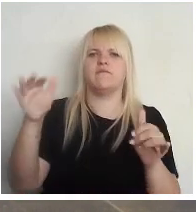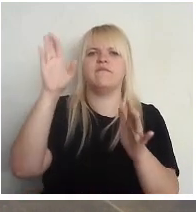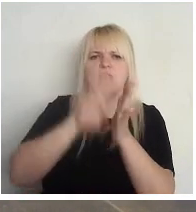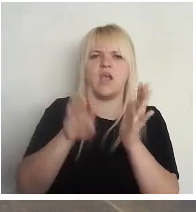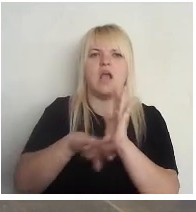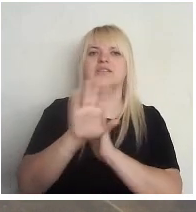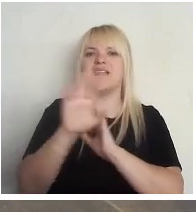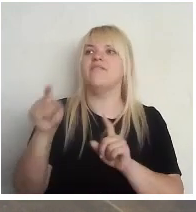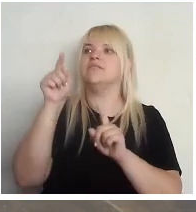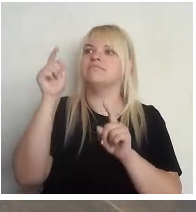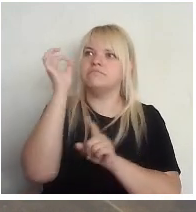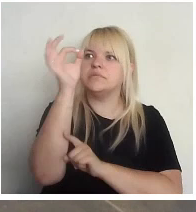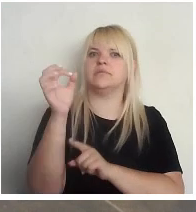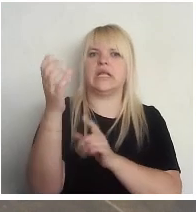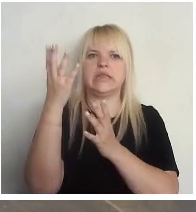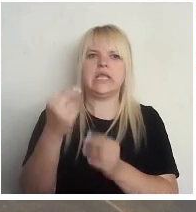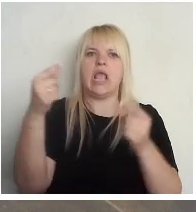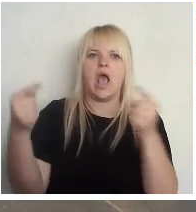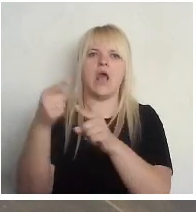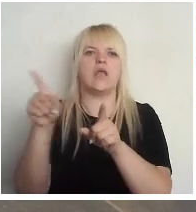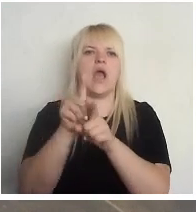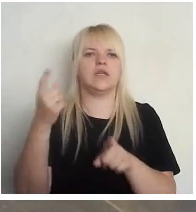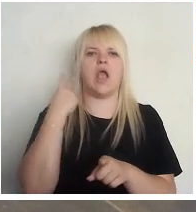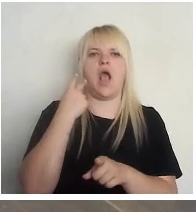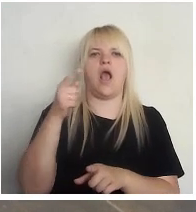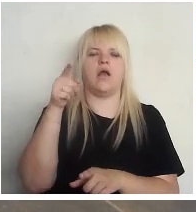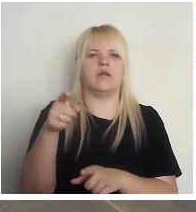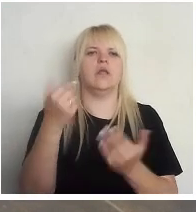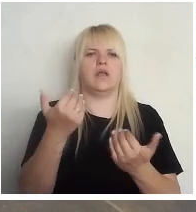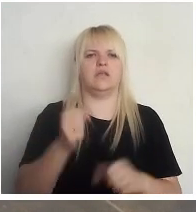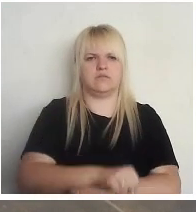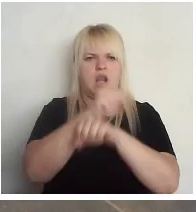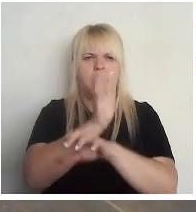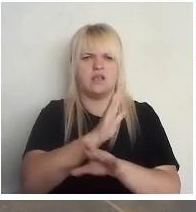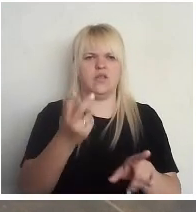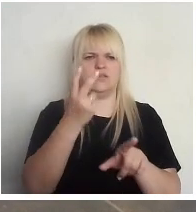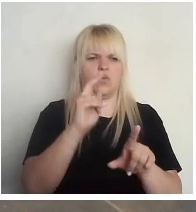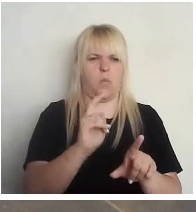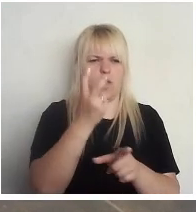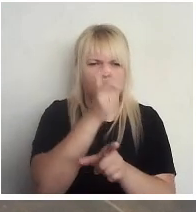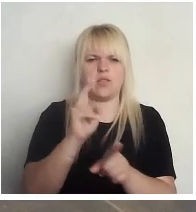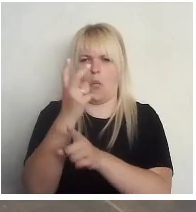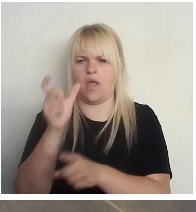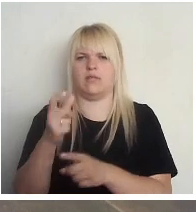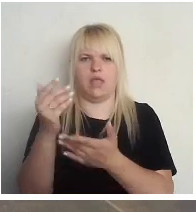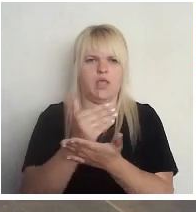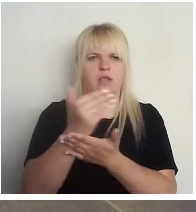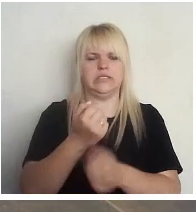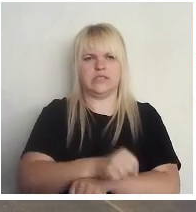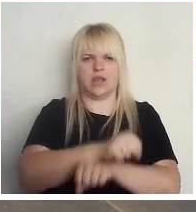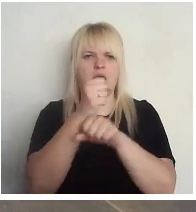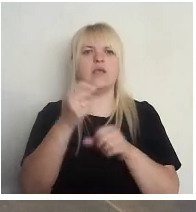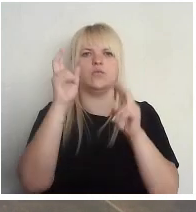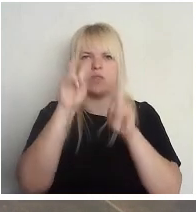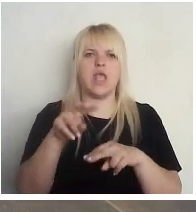tajā dienā. Es atkalnāk no Lebertāni, apvienautas karlīsts, kur streiki tagad notiek katru otru nedēļu. Un, ka tu nezinu, vai tu